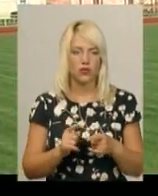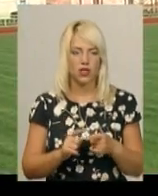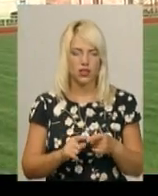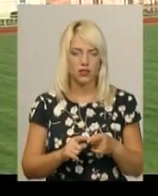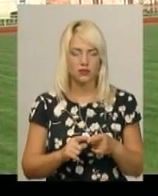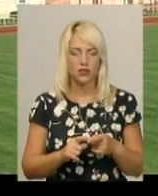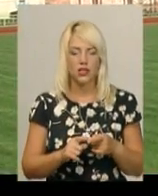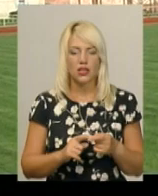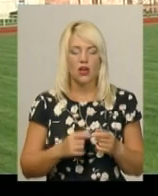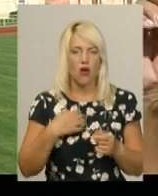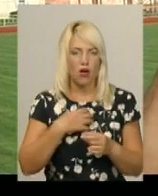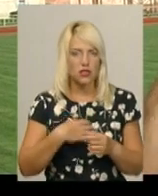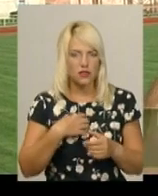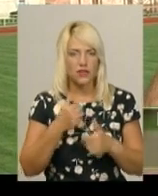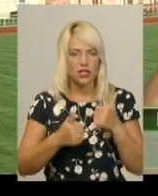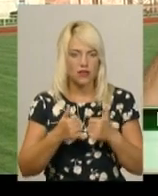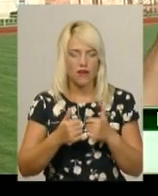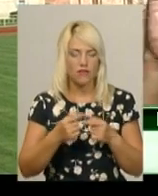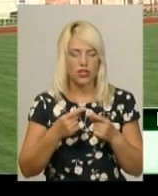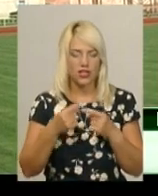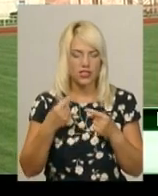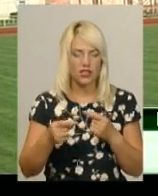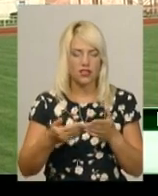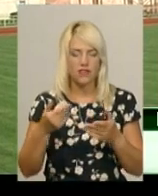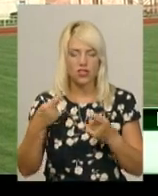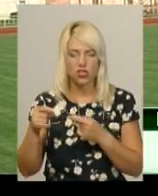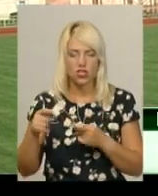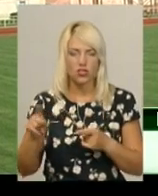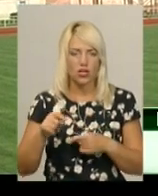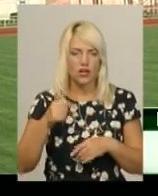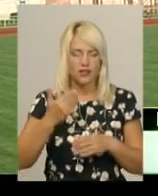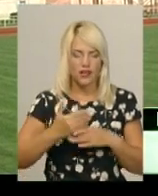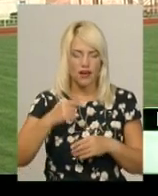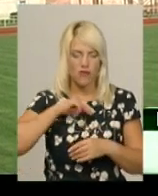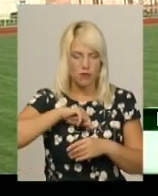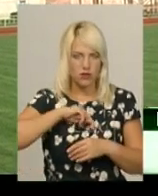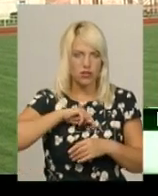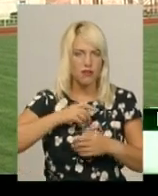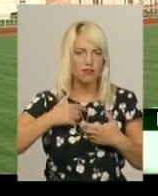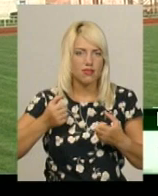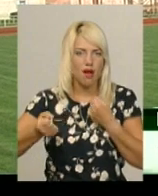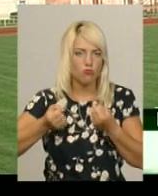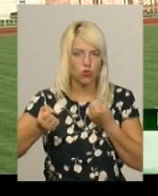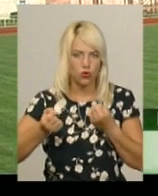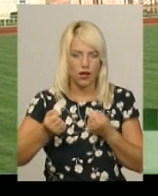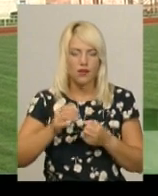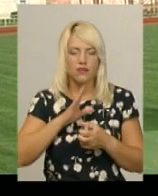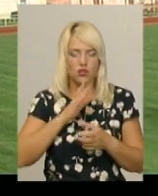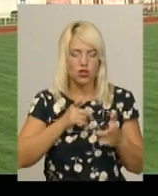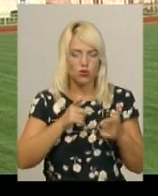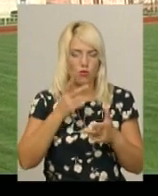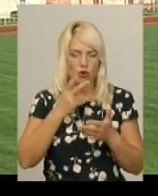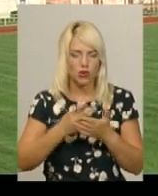Підготовка до основних стартів сезону від усіх інших відрізняється емоційною напругою. Дівчата готові повторити результат, який вони